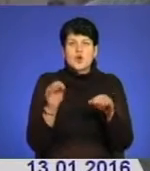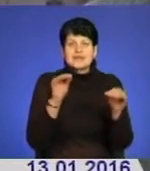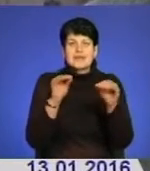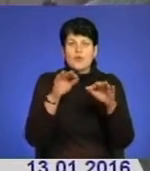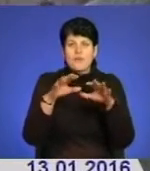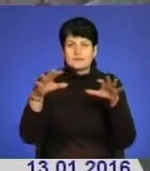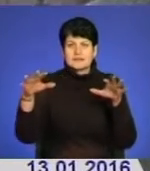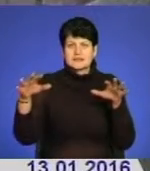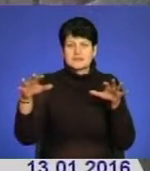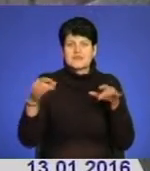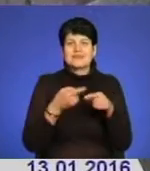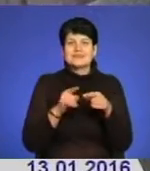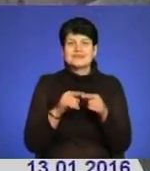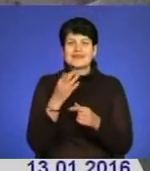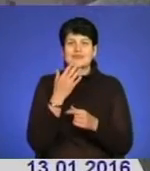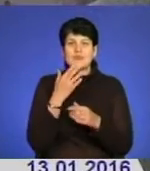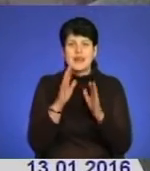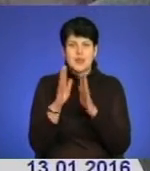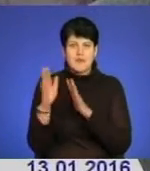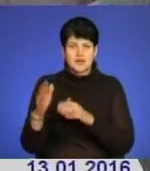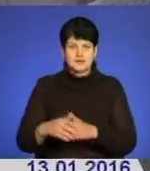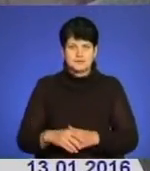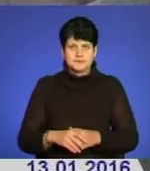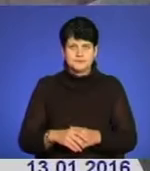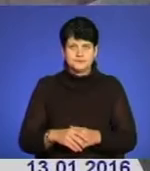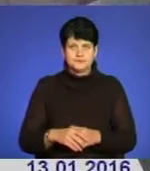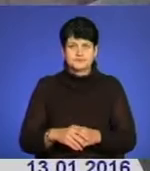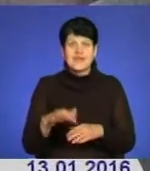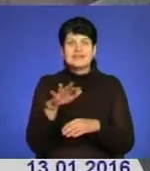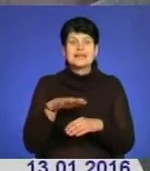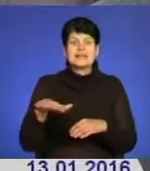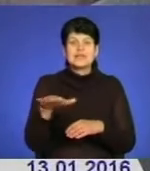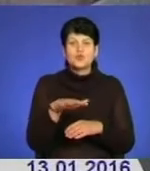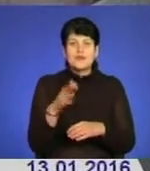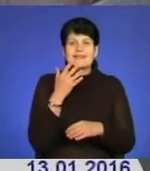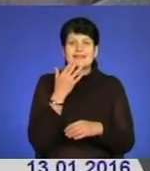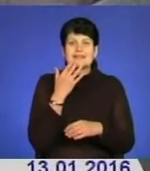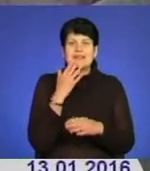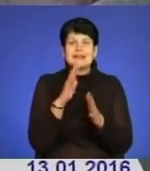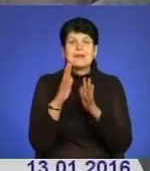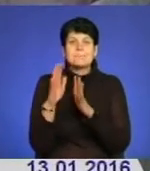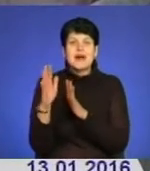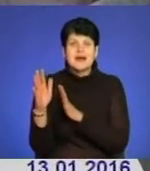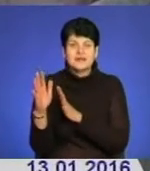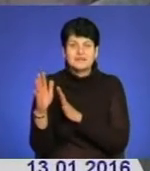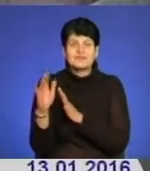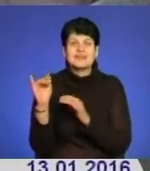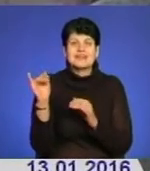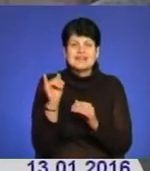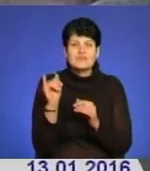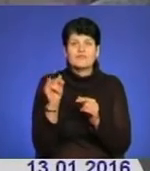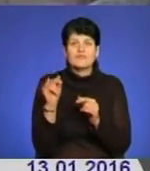цих національних парків. А на територіях національних парків і в